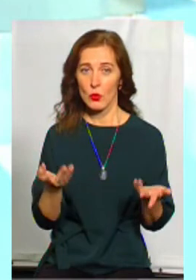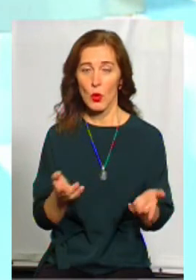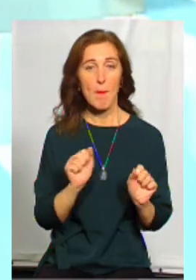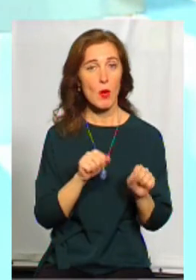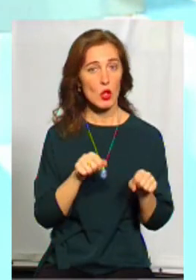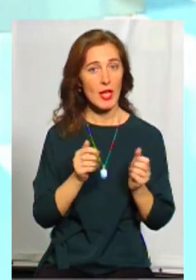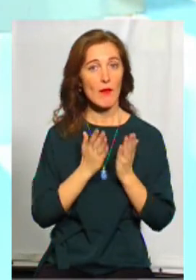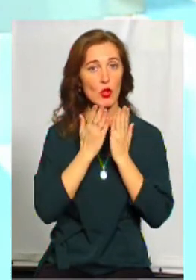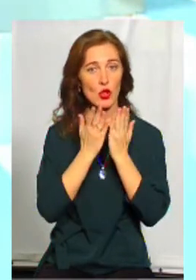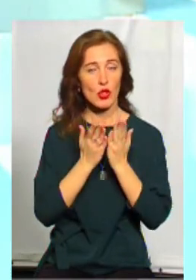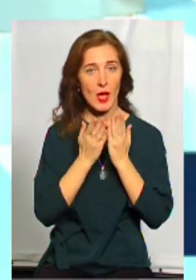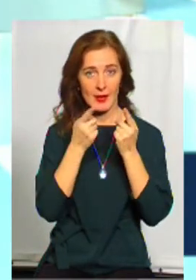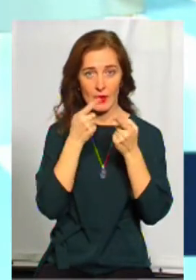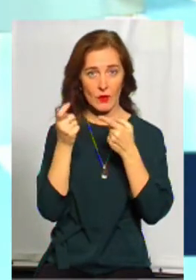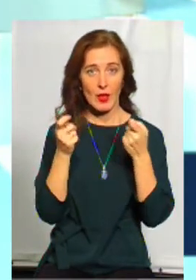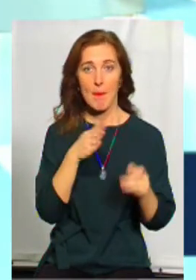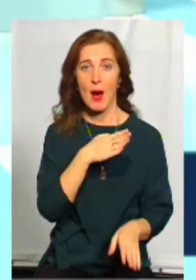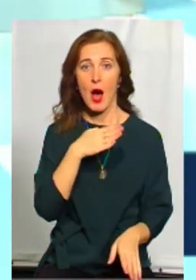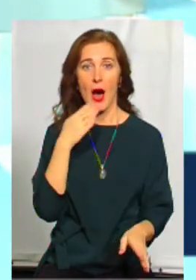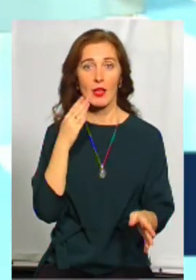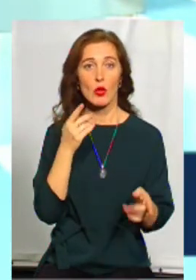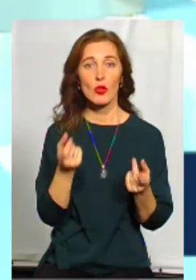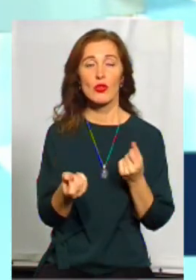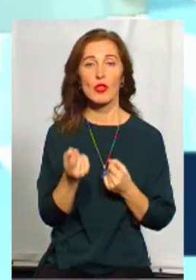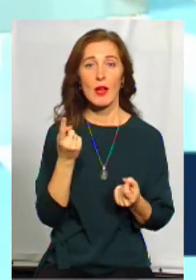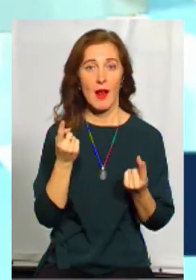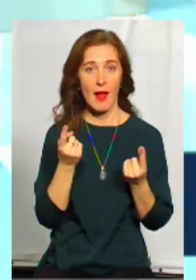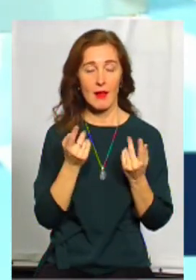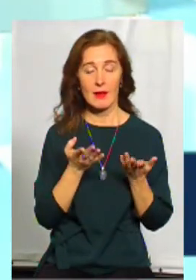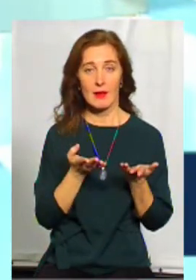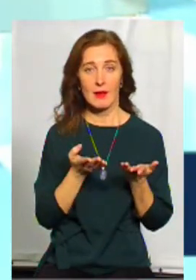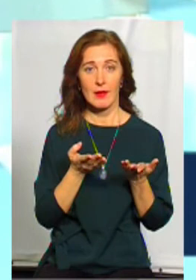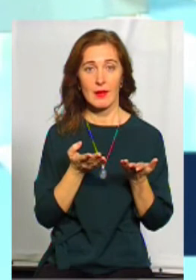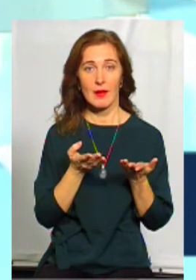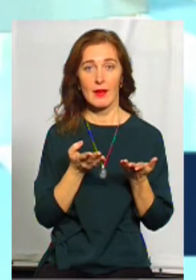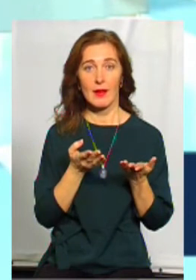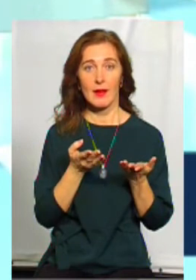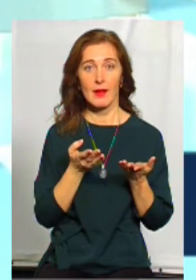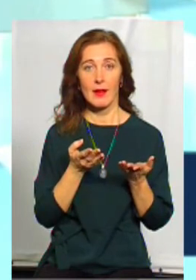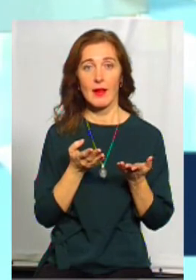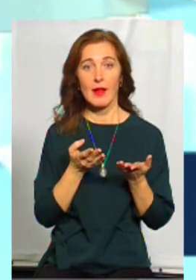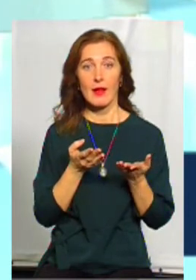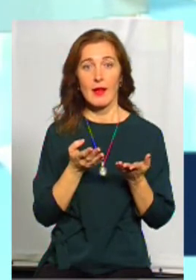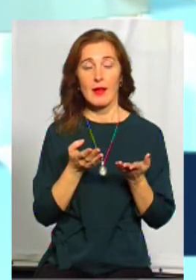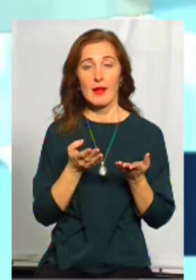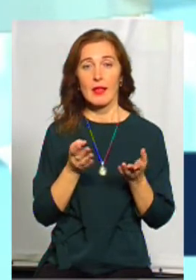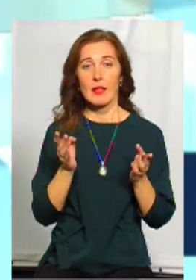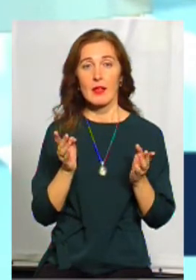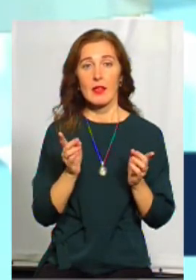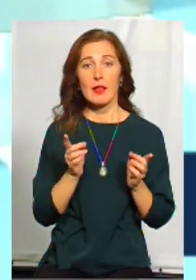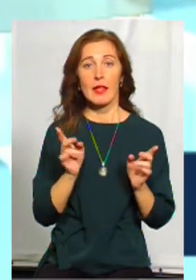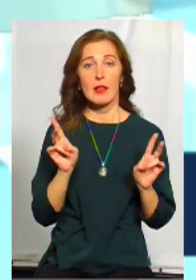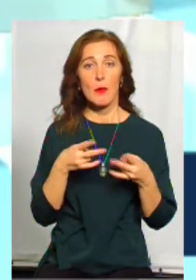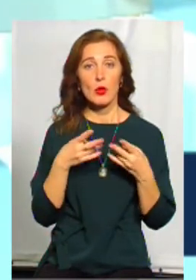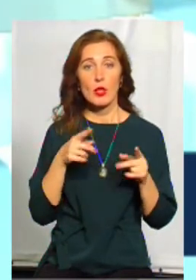Важливо читати інформацію з багатьох джерел, розумієте, і не вестися, і не перепощувати те, що не потрібно,